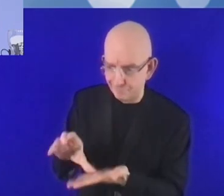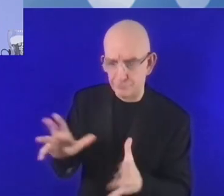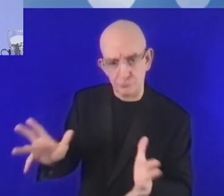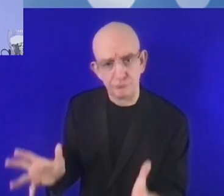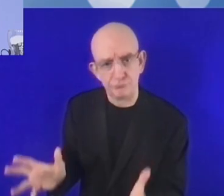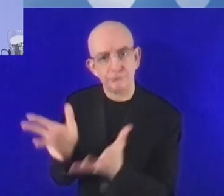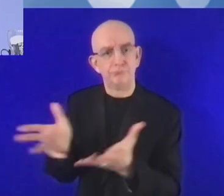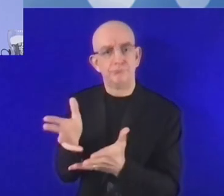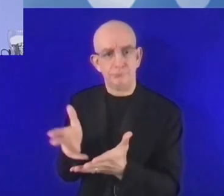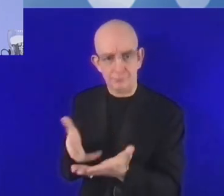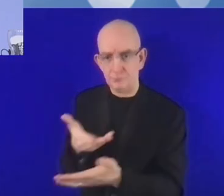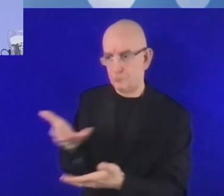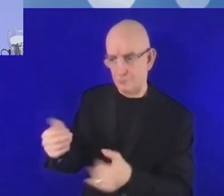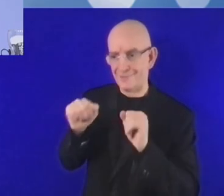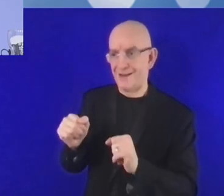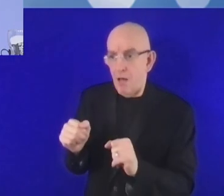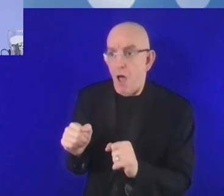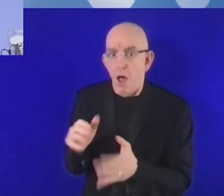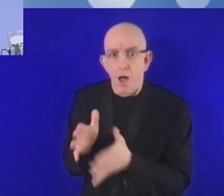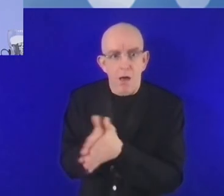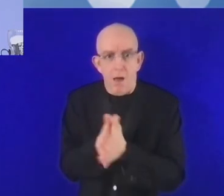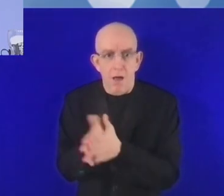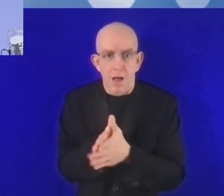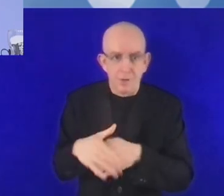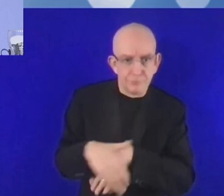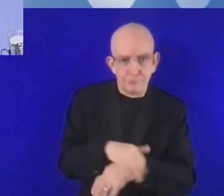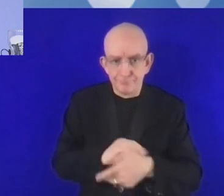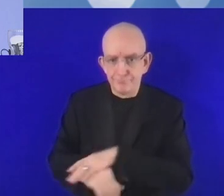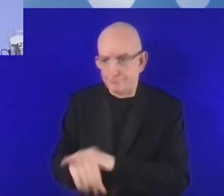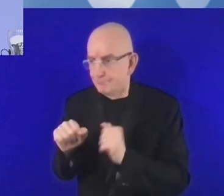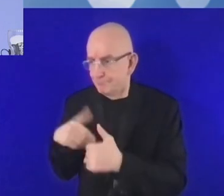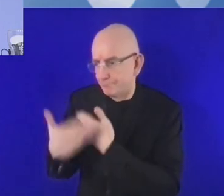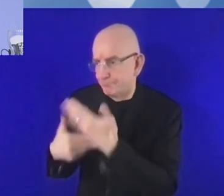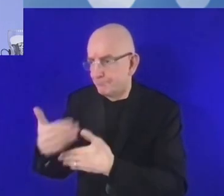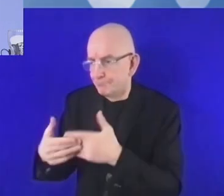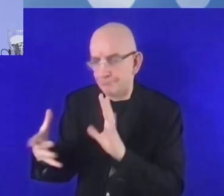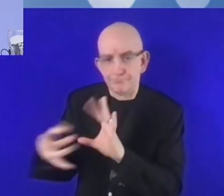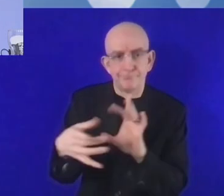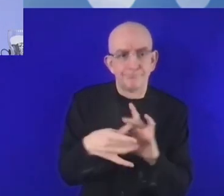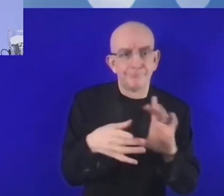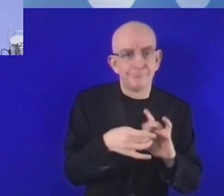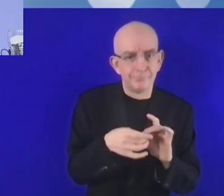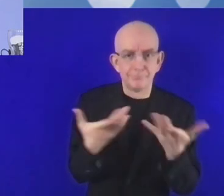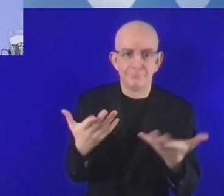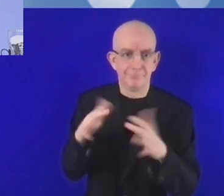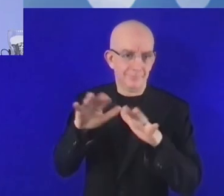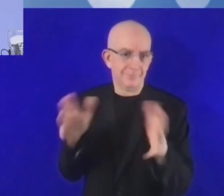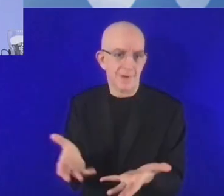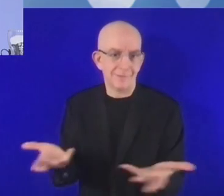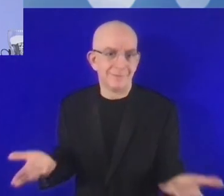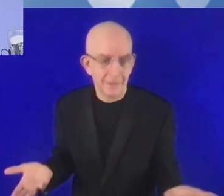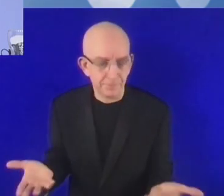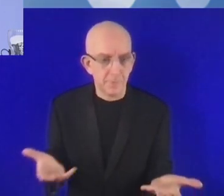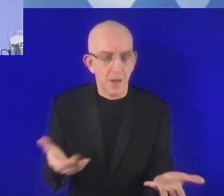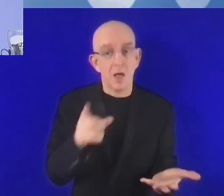هي الفائدة من الإنترنت العالمي.